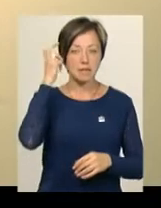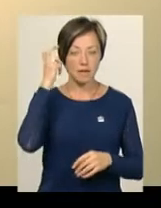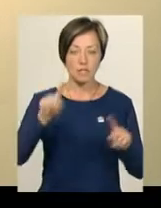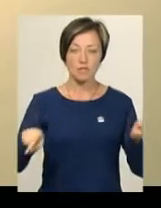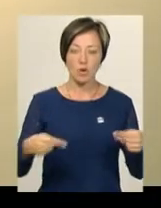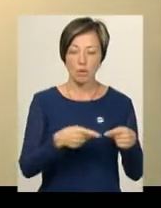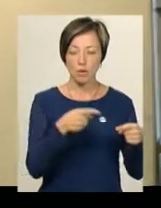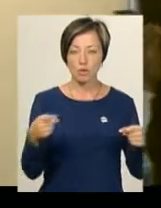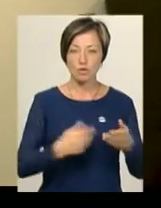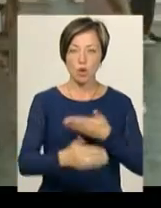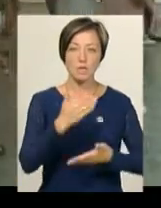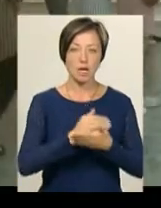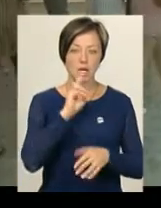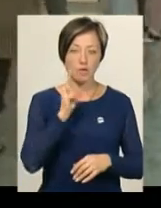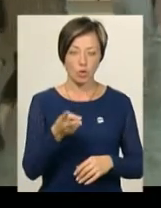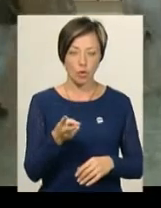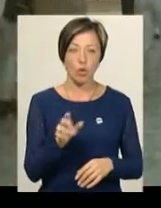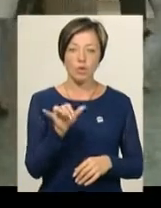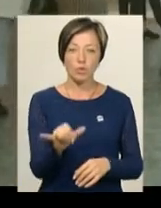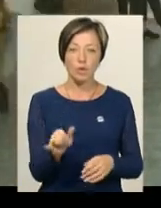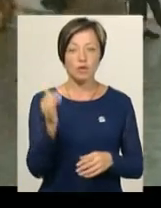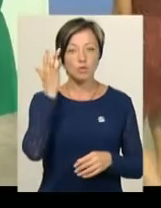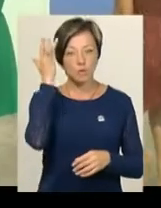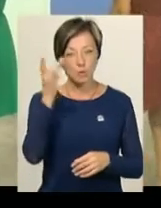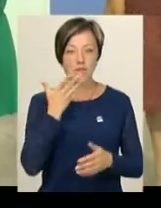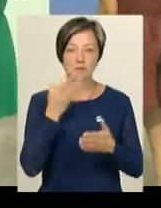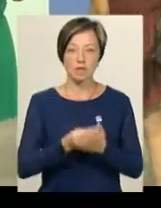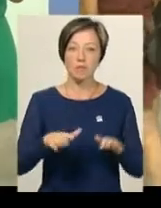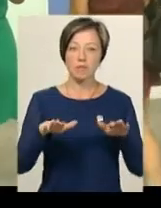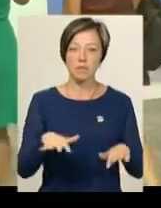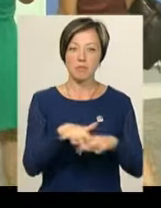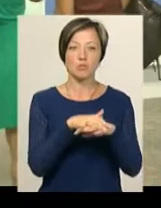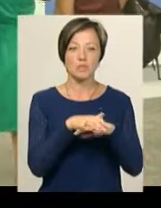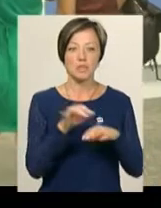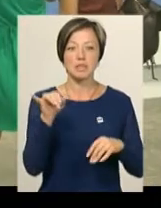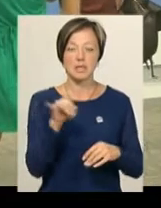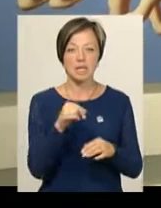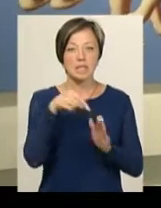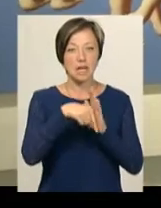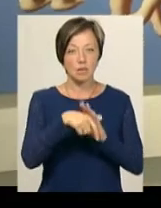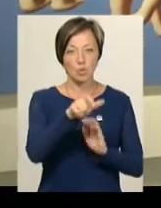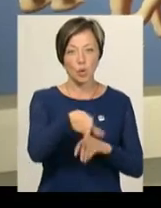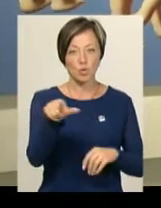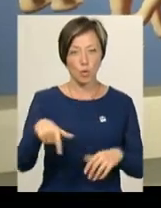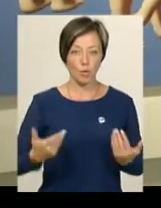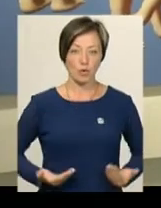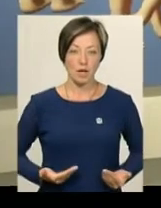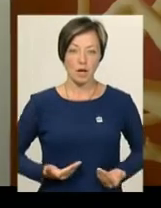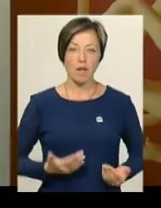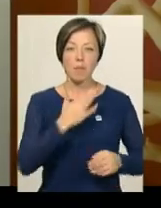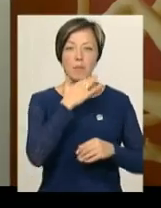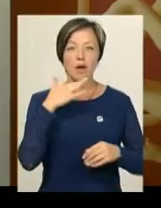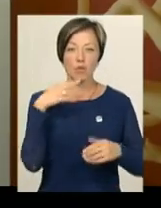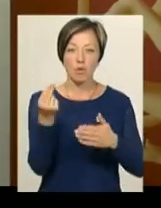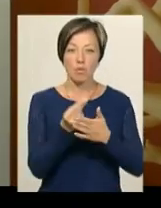створила впродовж останніх двох років. У них вона розмірковує над своїм місцем у суспільстві та сенсом людського буття. На багатьох